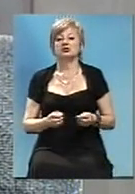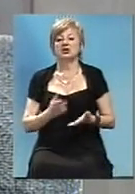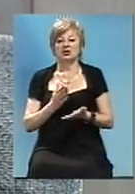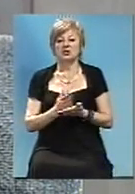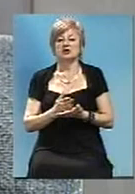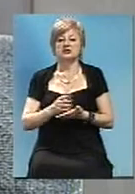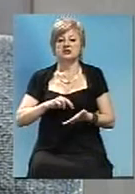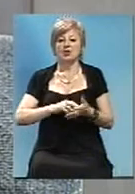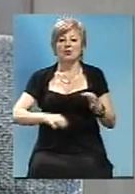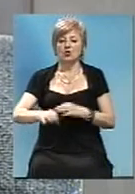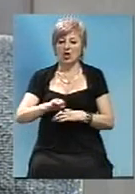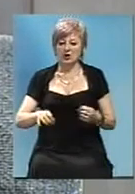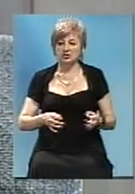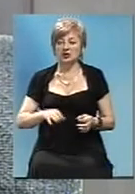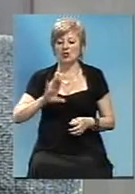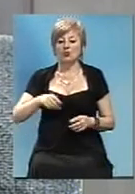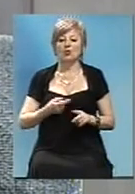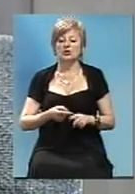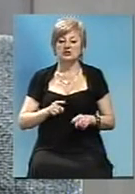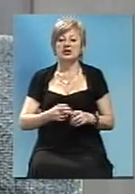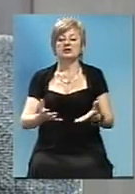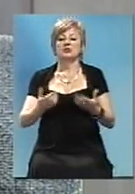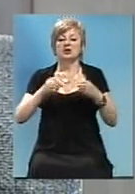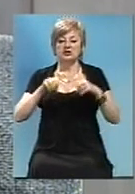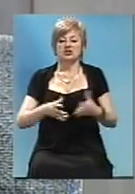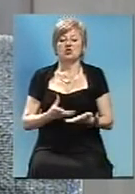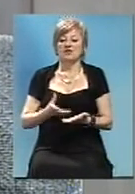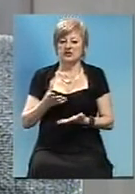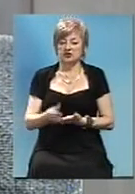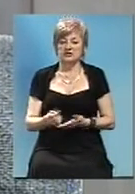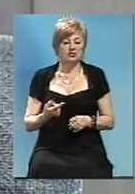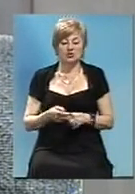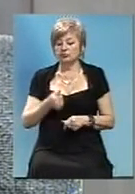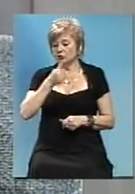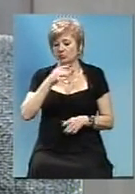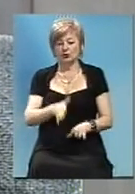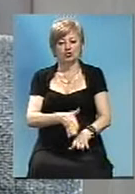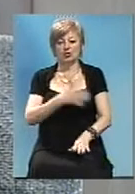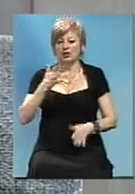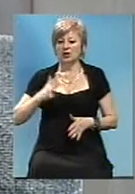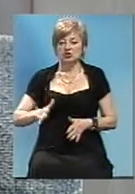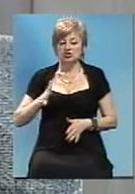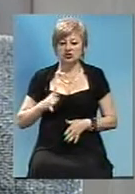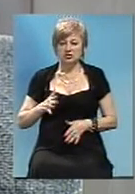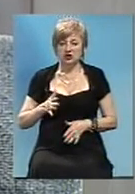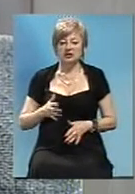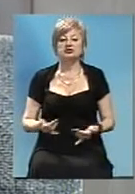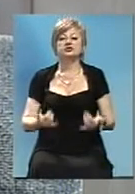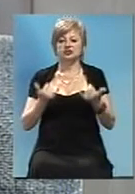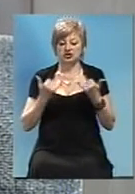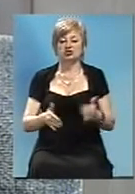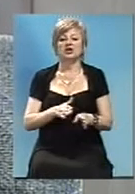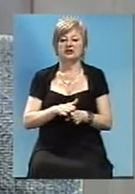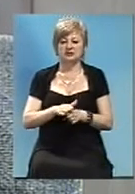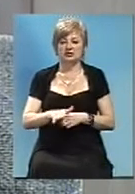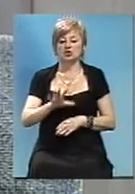документация. Після цього приймається рішення у фінансуванні. Тому ми не можемо так довго ждати. На зараз ми виконуємо